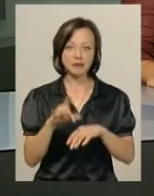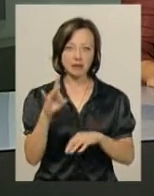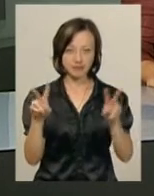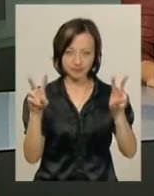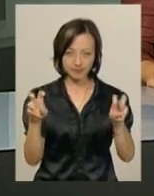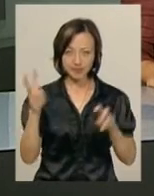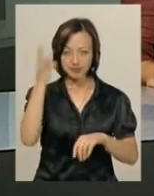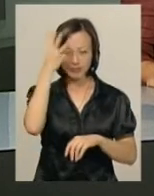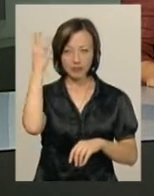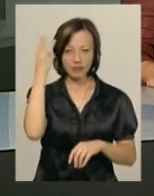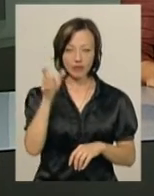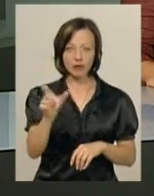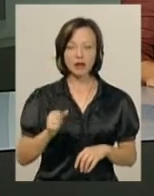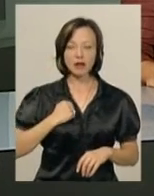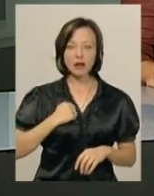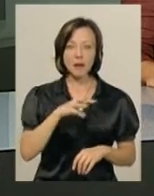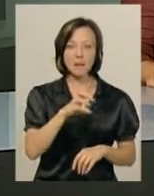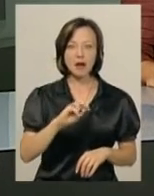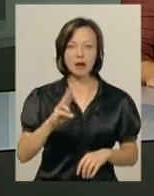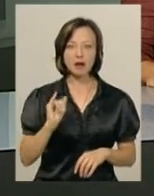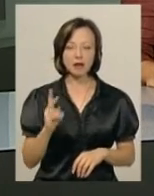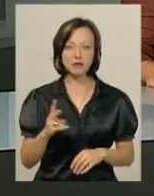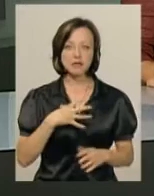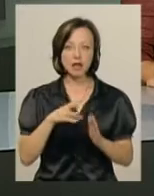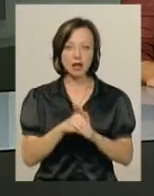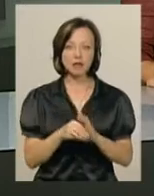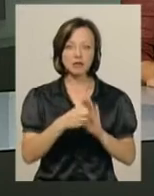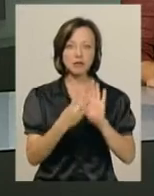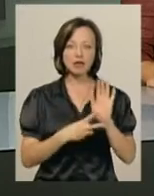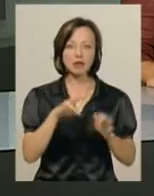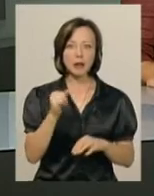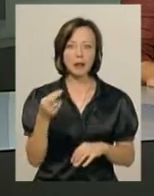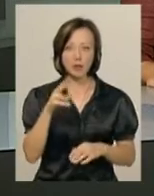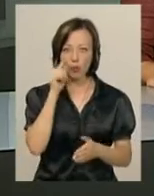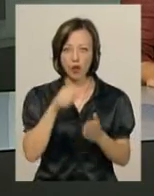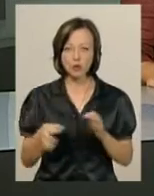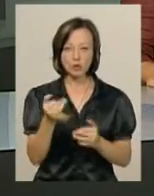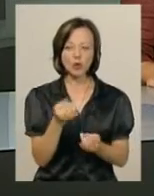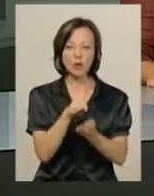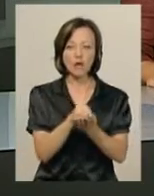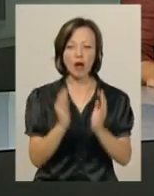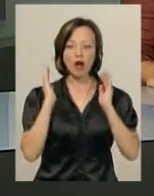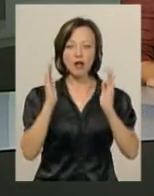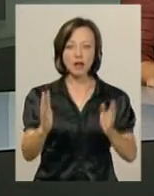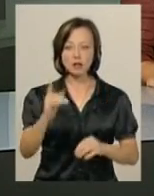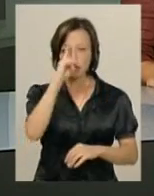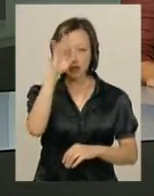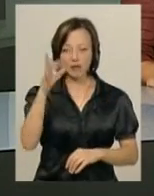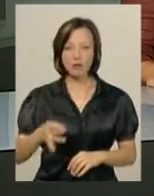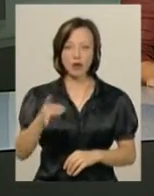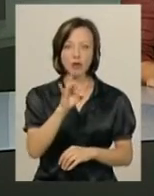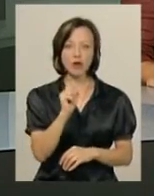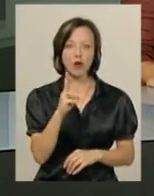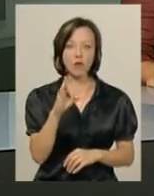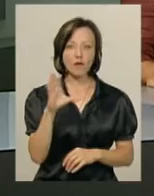Хмельничанина Івана Мельника, який загинув 17 липня поблизу Попасної Луганської області, сьогодні поховали на Аллеї Слави в мікрорайоні Ракове